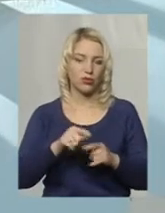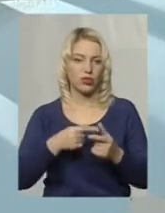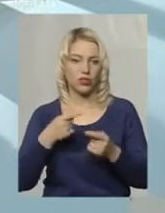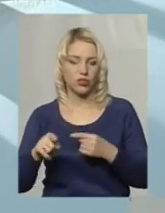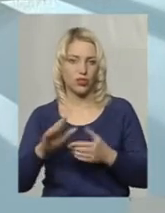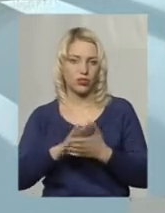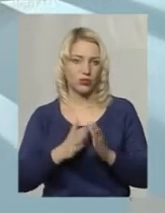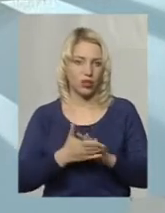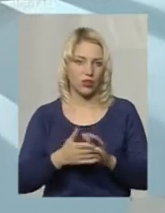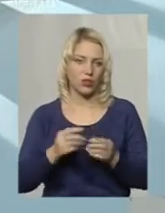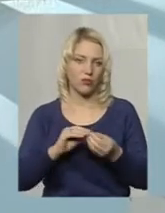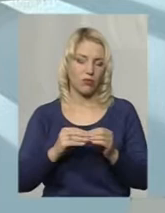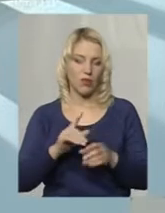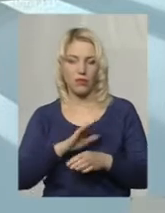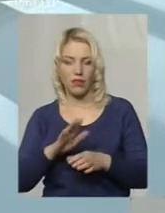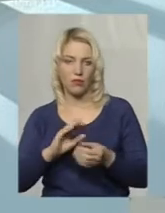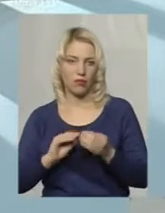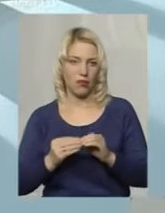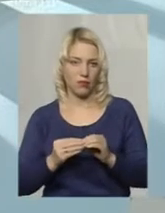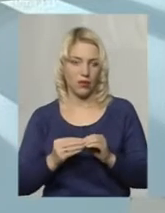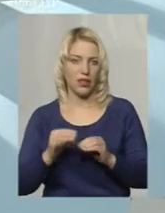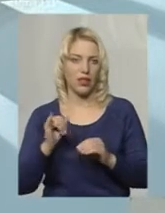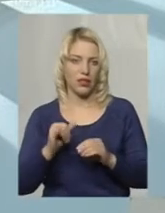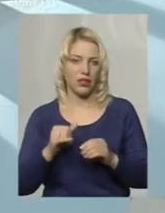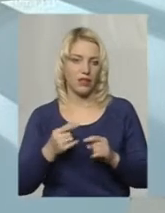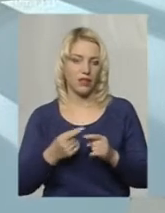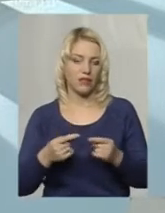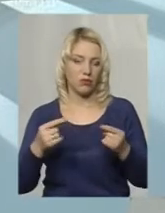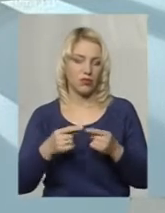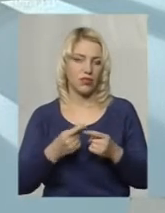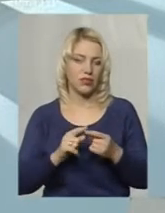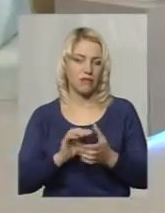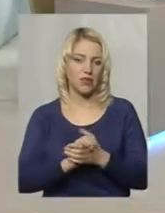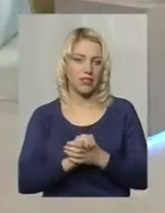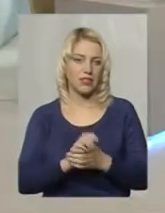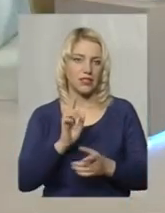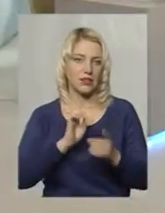ситуації, проблемної чи непроблемної. І, відповідно, ці мирні зібрання провести